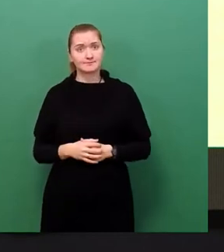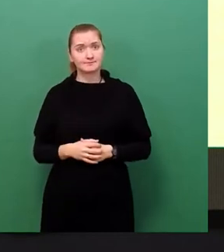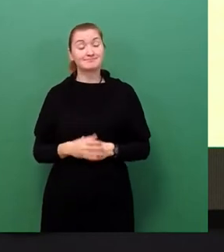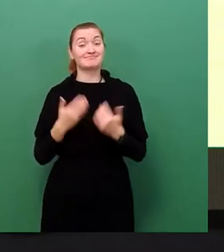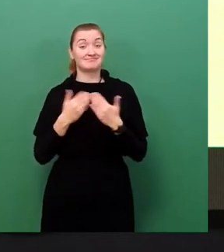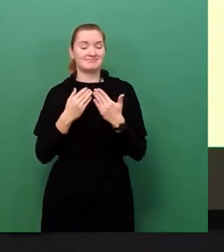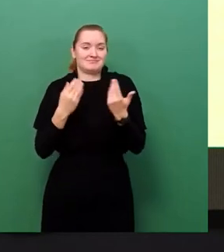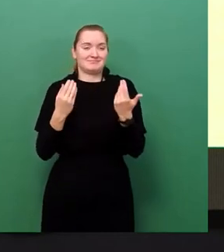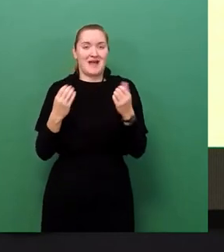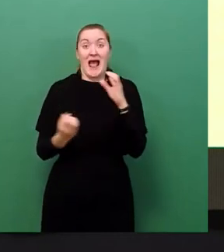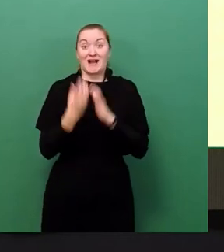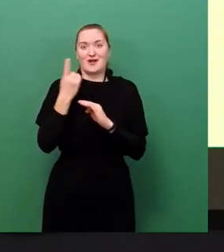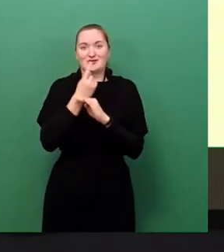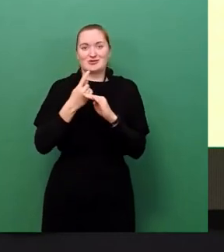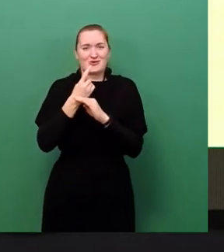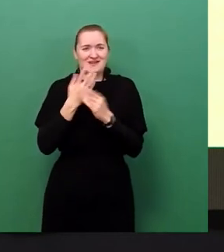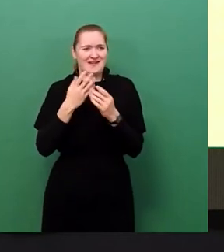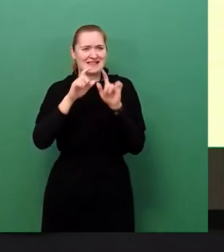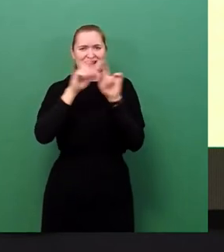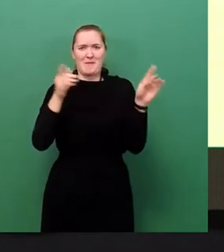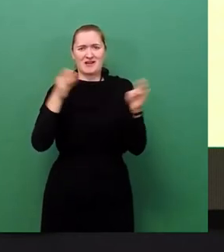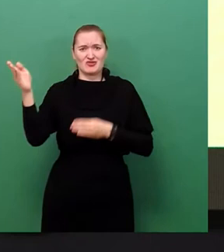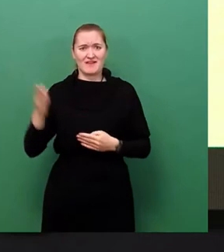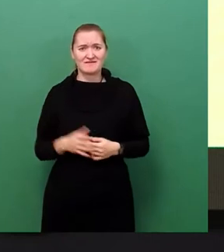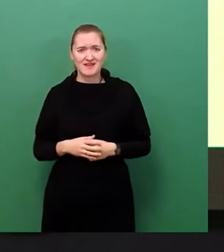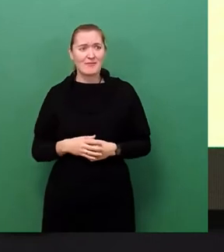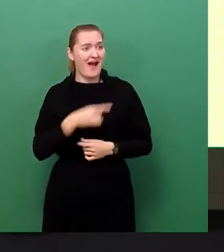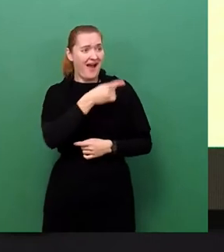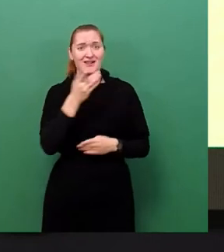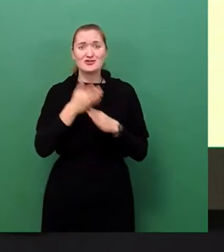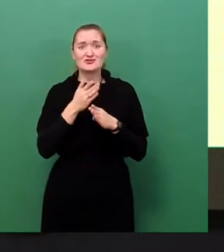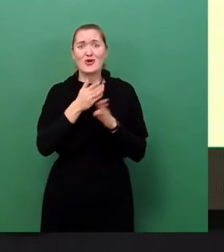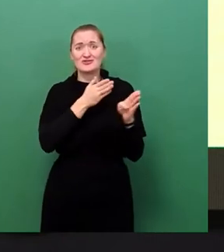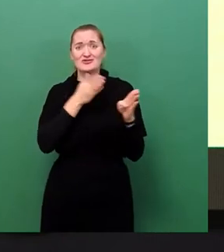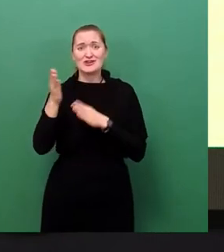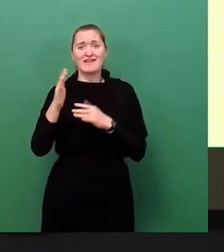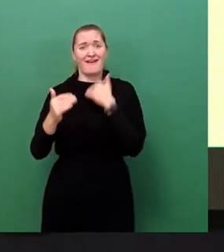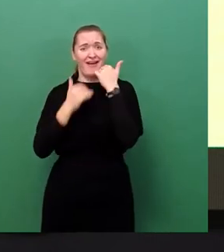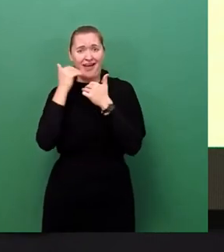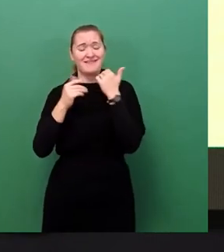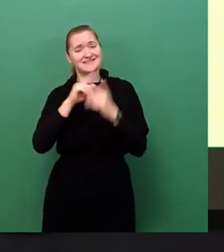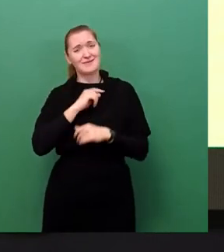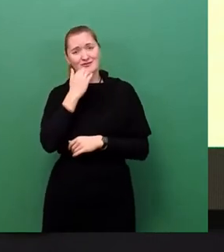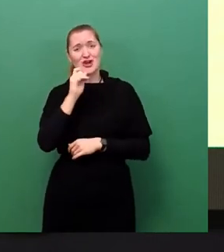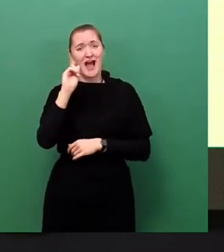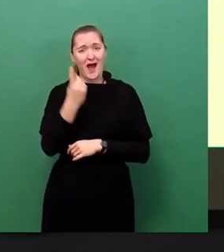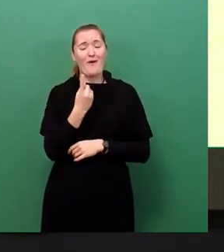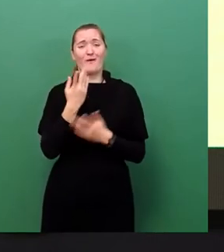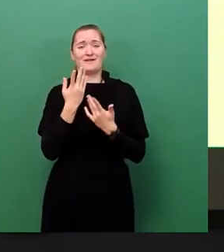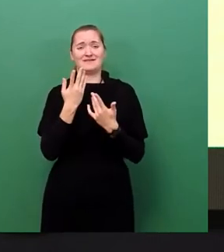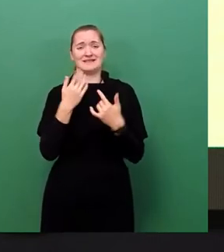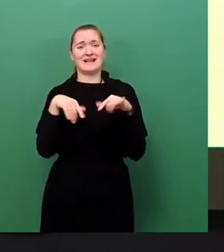Stunde jetzt eigentlich völlig am Thema vorbei. Wenn alle aber schon am Thema vorbeireden, dann möchte ich die restliche Zeit auch über...